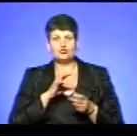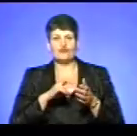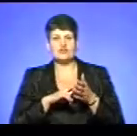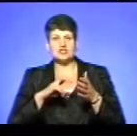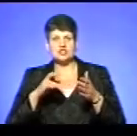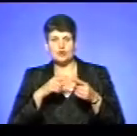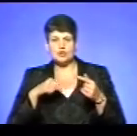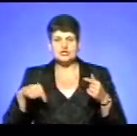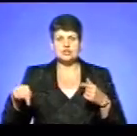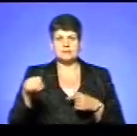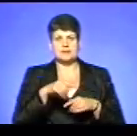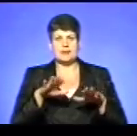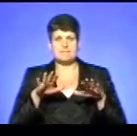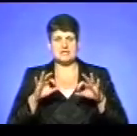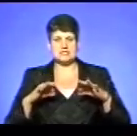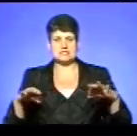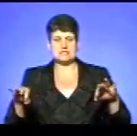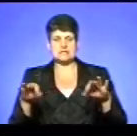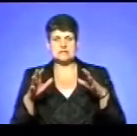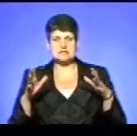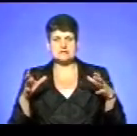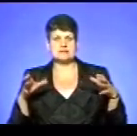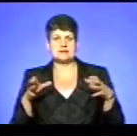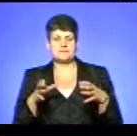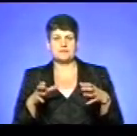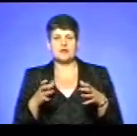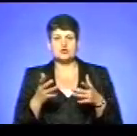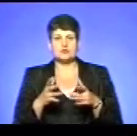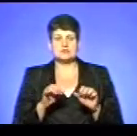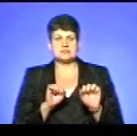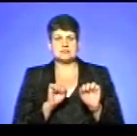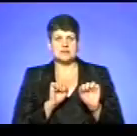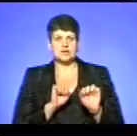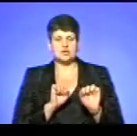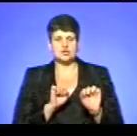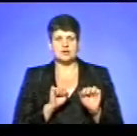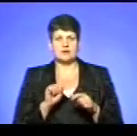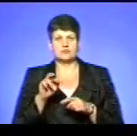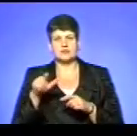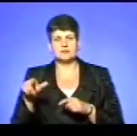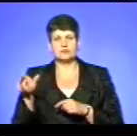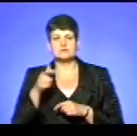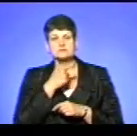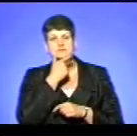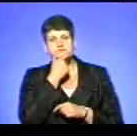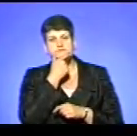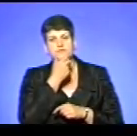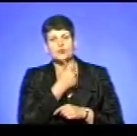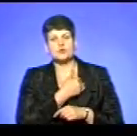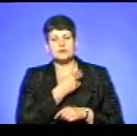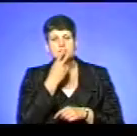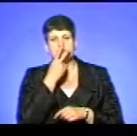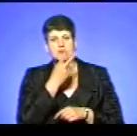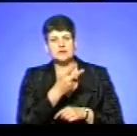місце проведення рятувальної операції, що, скажімо так, убезпечило всяких зівак, які намагалися проникнути до місця.